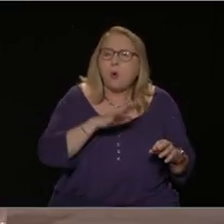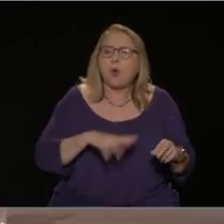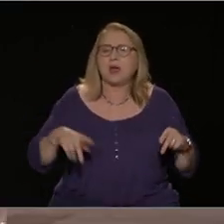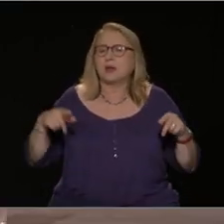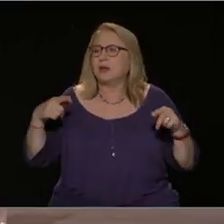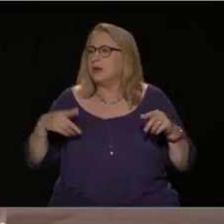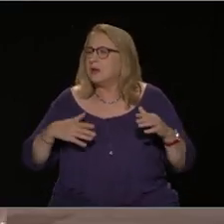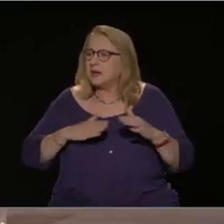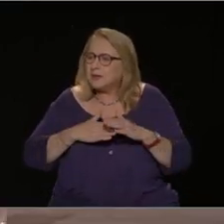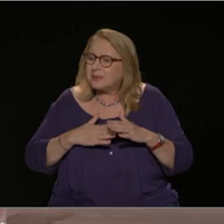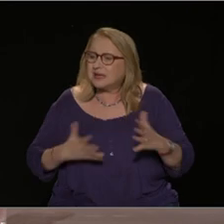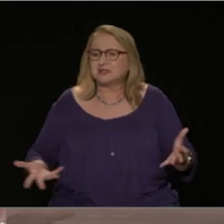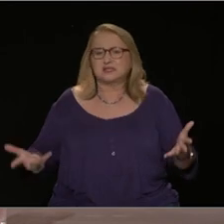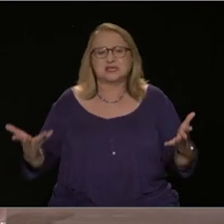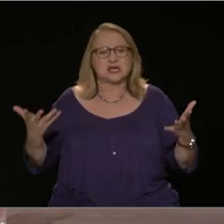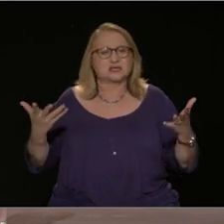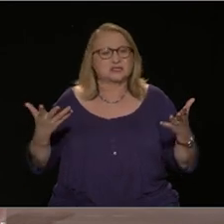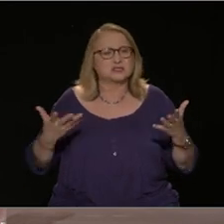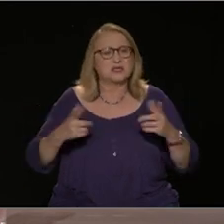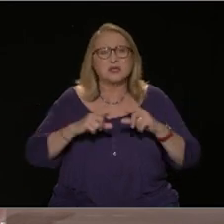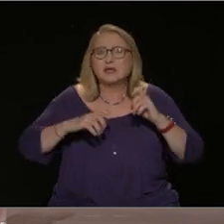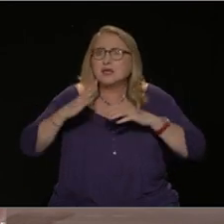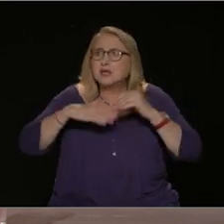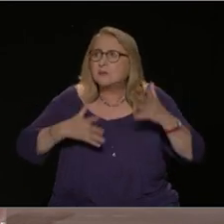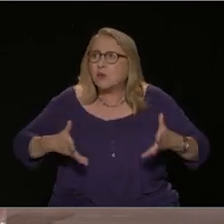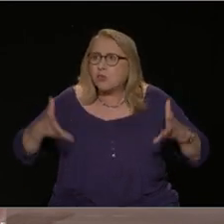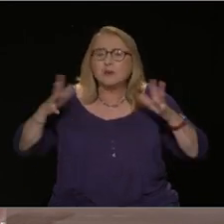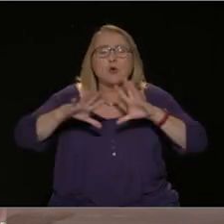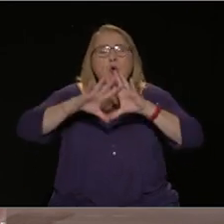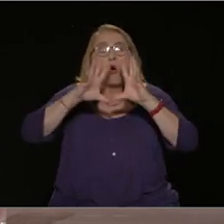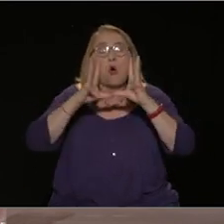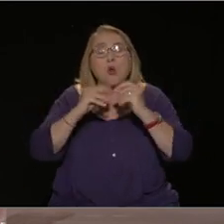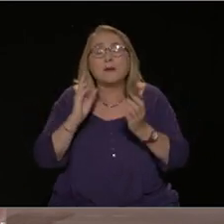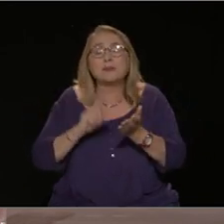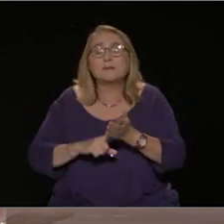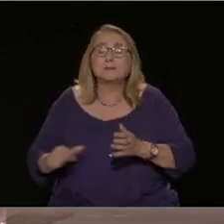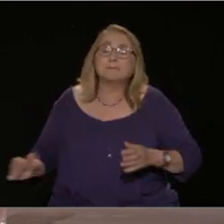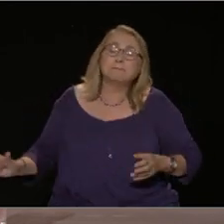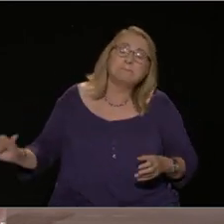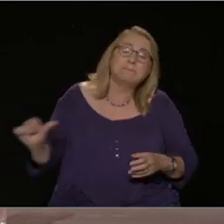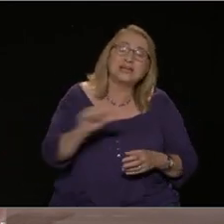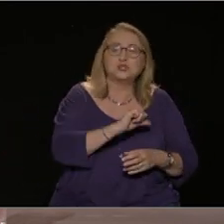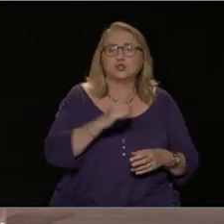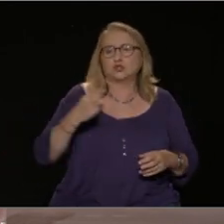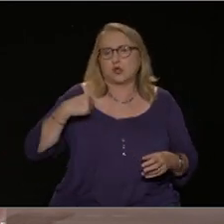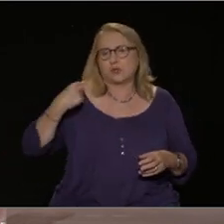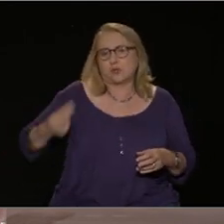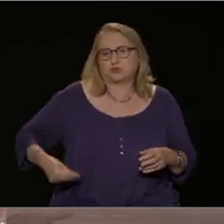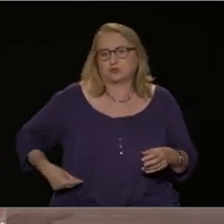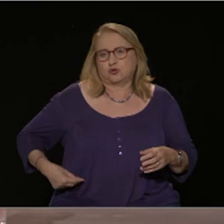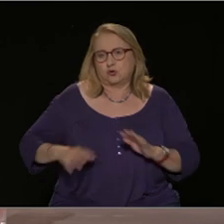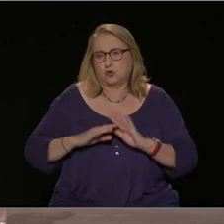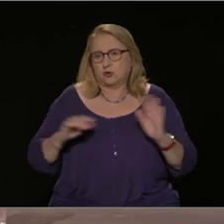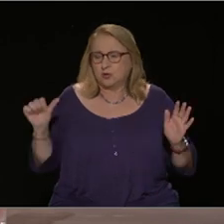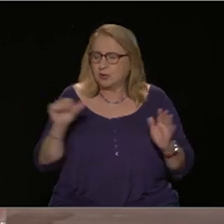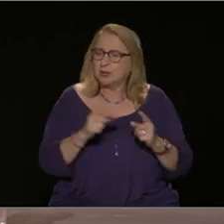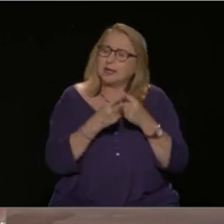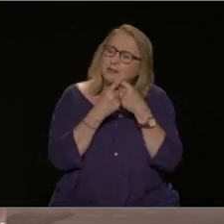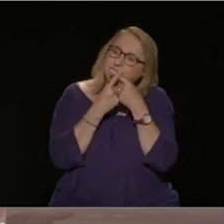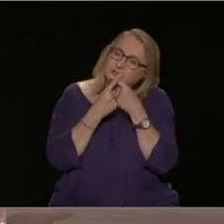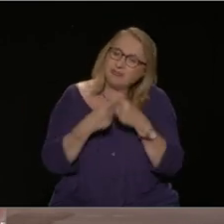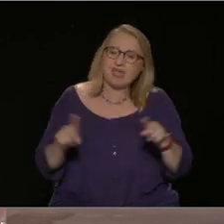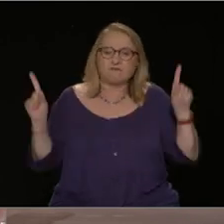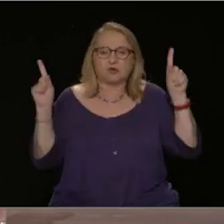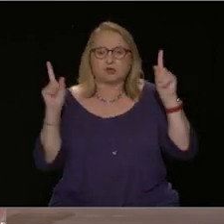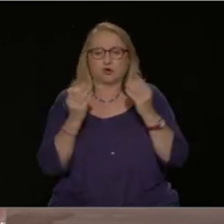υποδομές να ξαναπεράσουν στον έλεγχο του δημοσίου, δηλαδή να εθνικοποιηθούν και να λειτουργήσουν σε μία εντελώς διαφορετική βάση